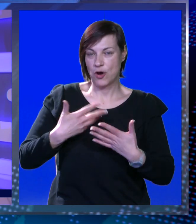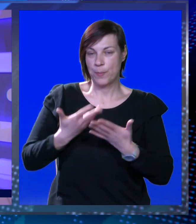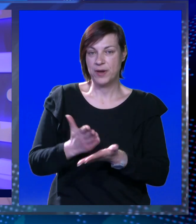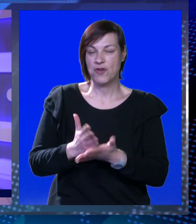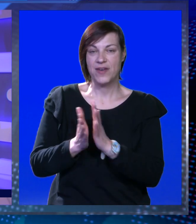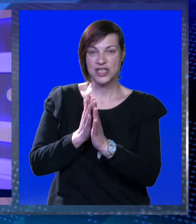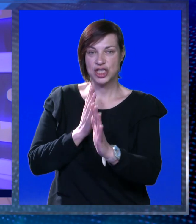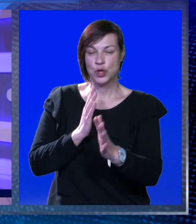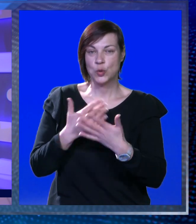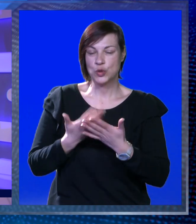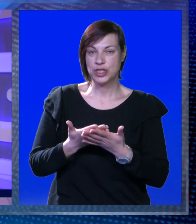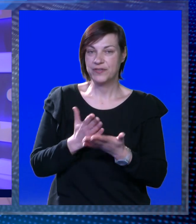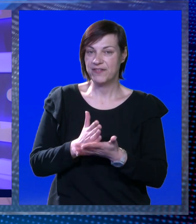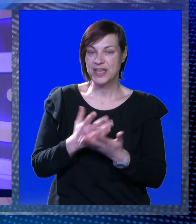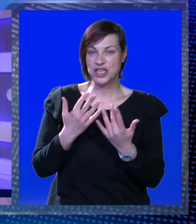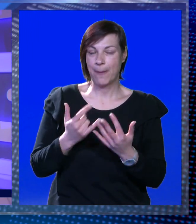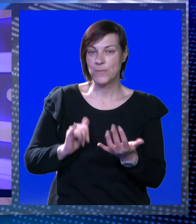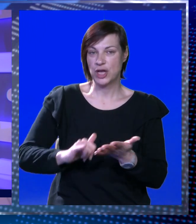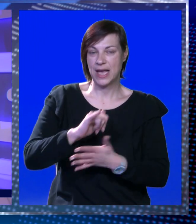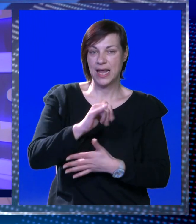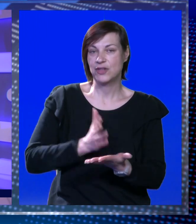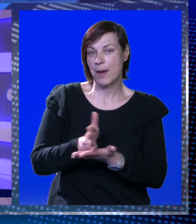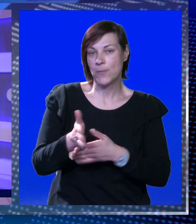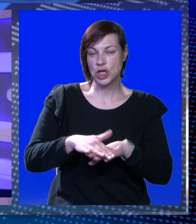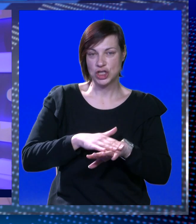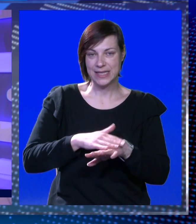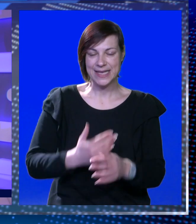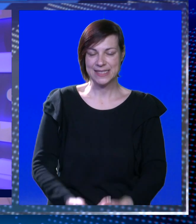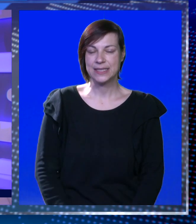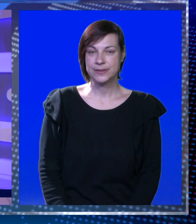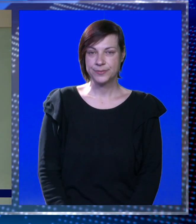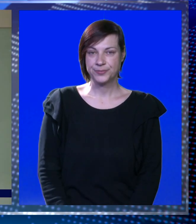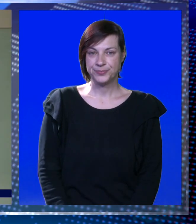nakon prvih većih gužvi, to jeste većeg broja letova položili test.